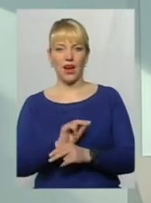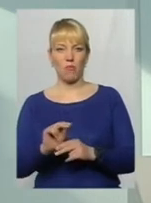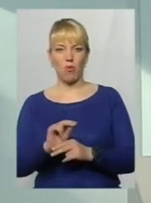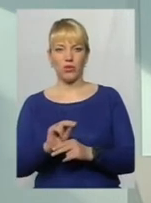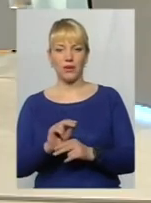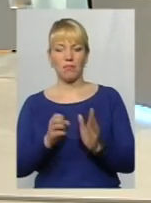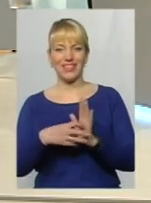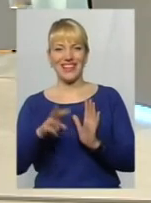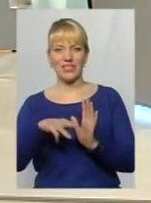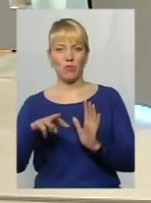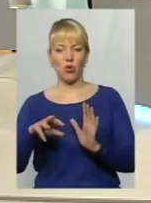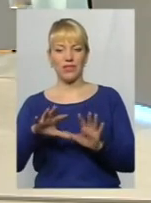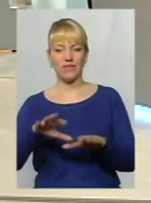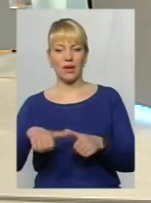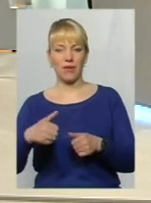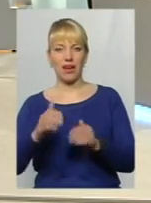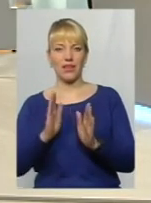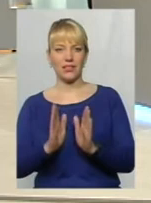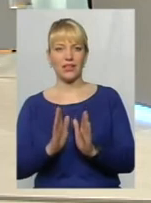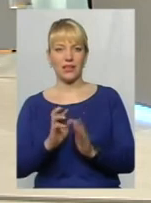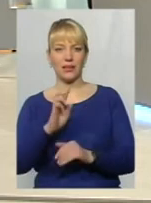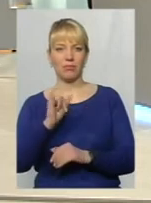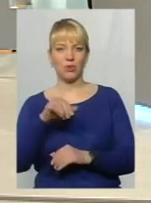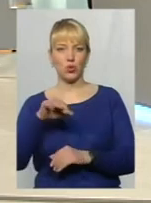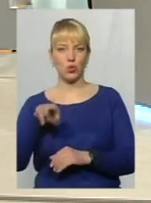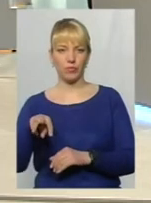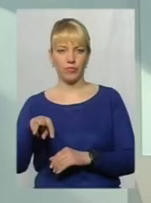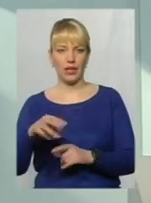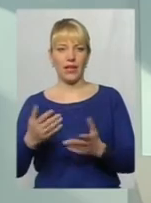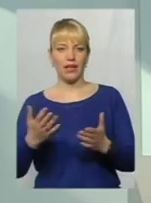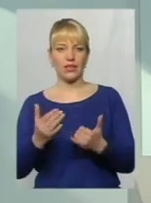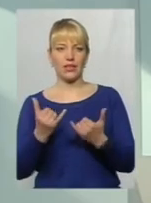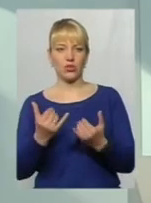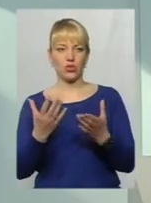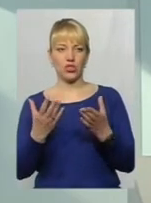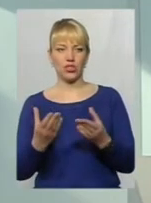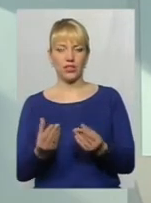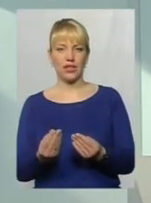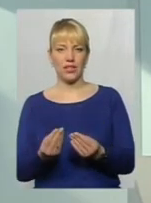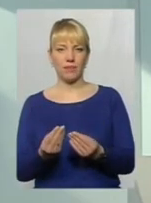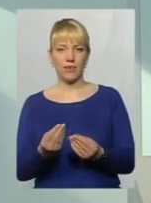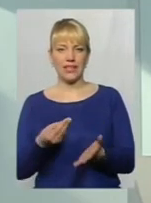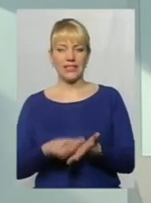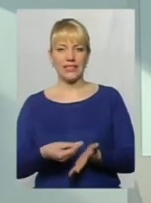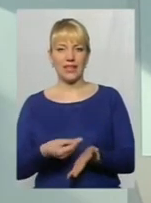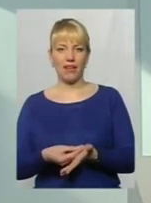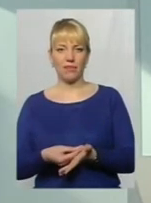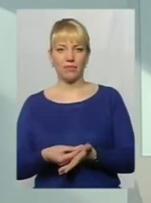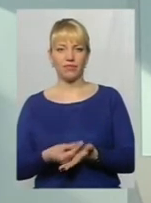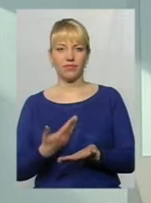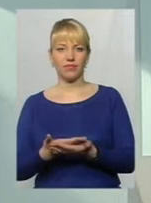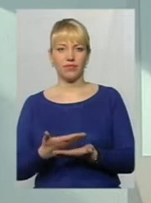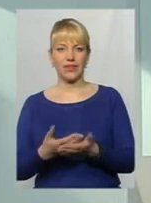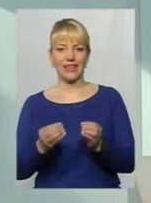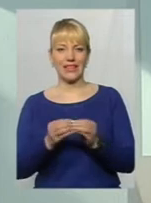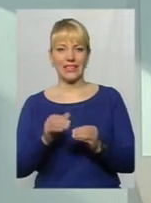15 мільйонів забирає тільки бітум, який на сьогоднішній день має ціну в районі